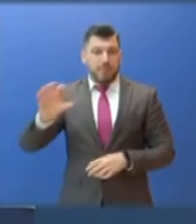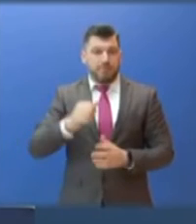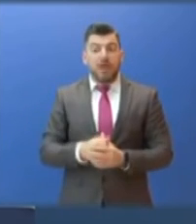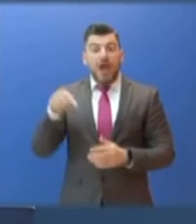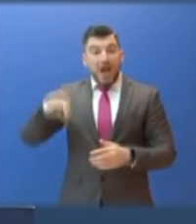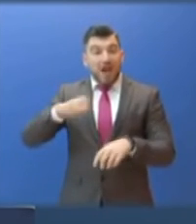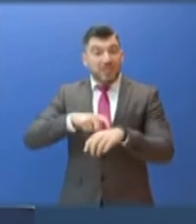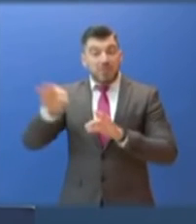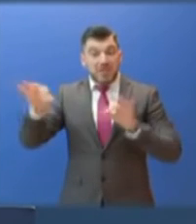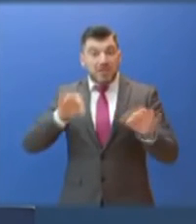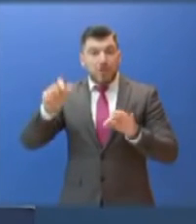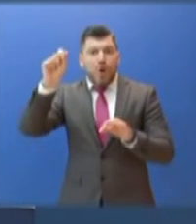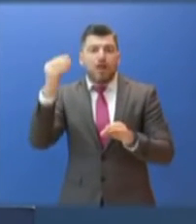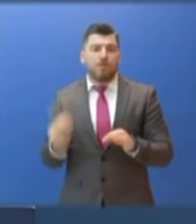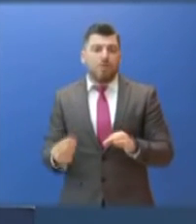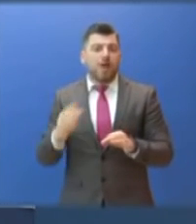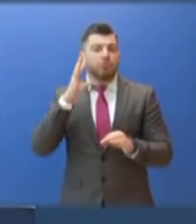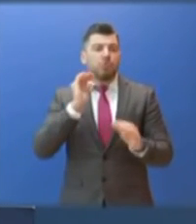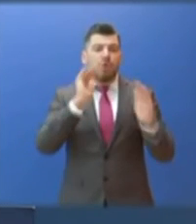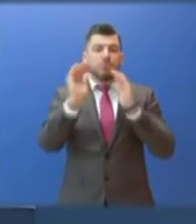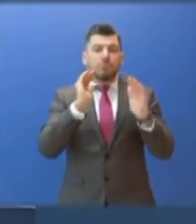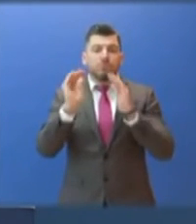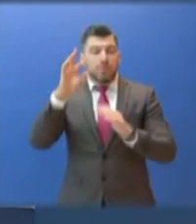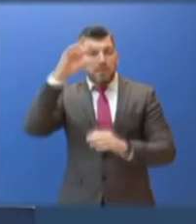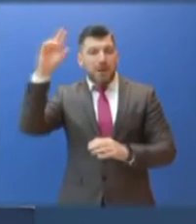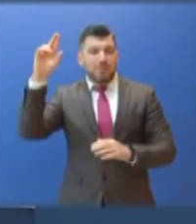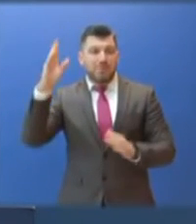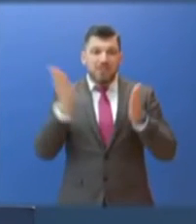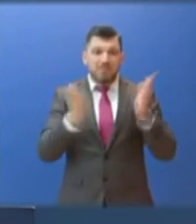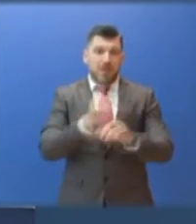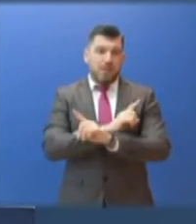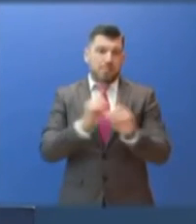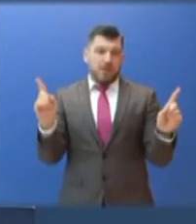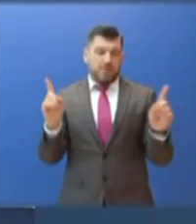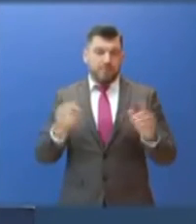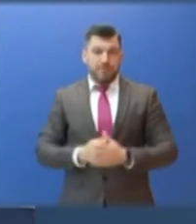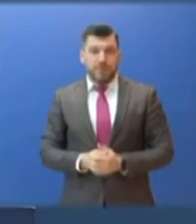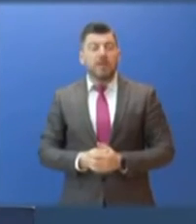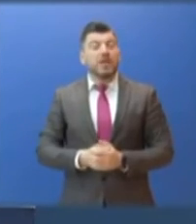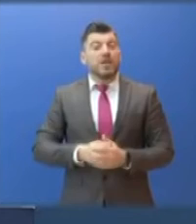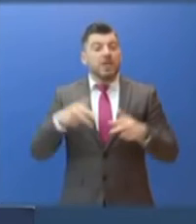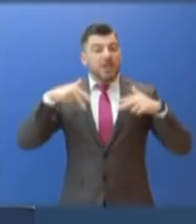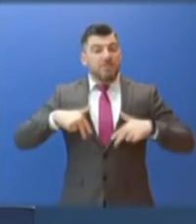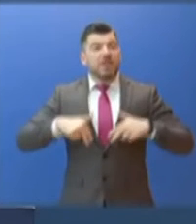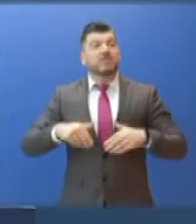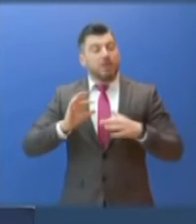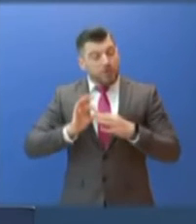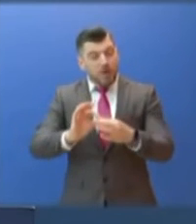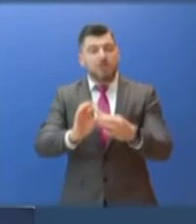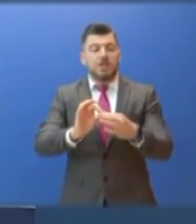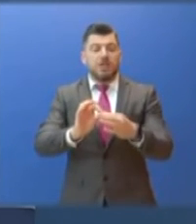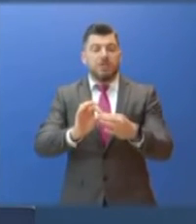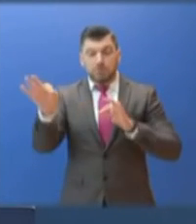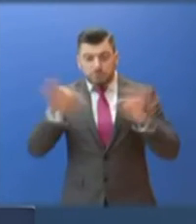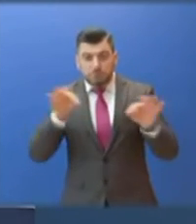σχέδιο για την αντιμετώπιση της βίας στα πανεπιστήμια και η κυβέρνηση θα προχωρήσει στην ολοκληρωσή του χωρίς όπως σας είπα και προηγουμένως εκτόσεις,